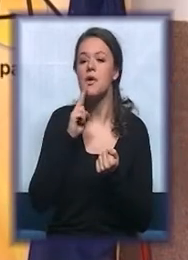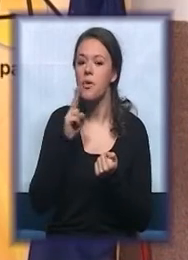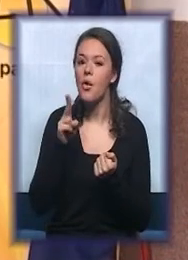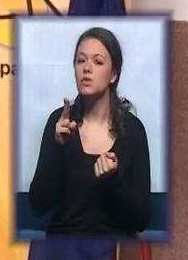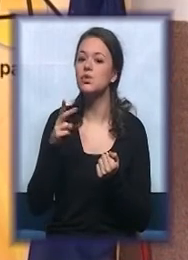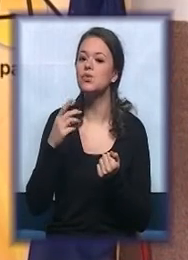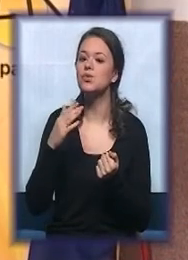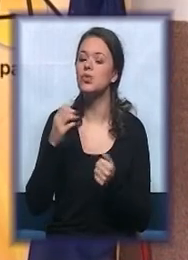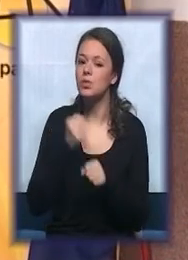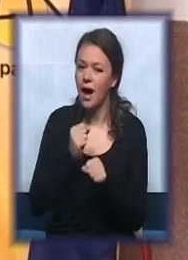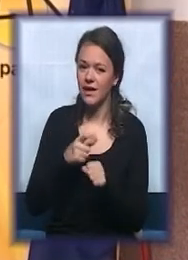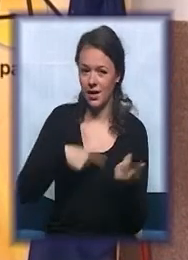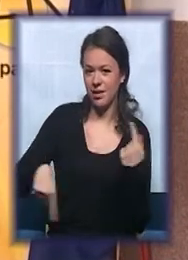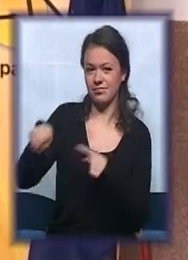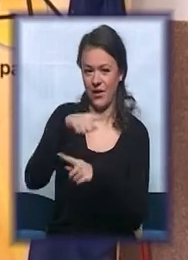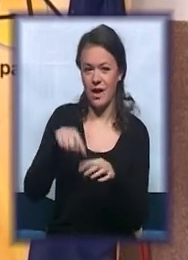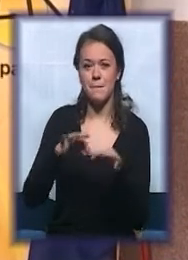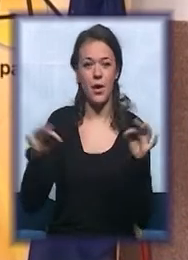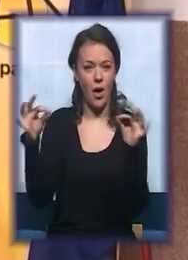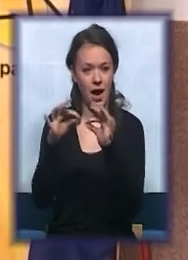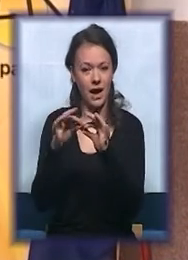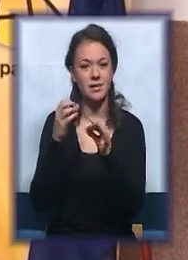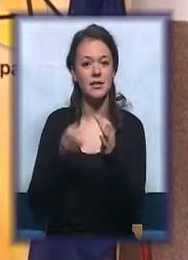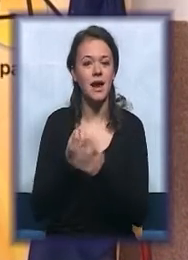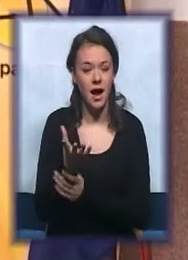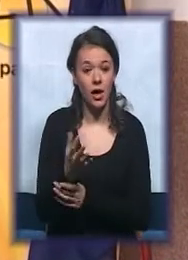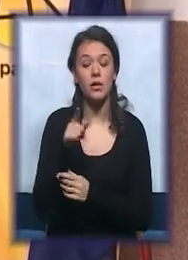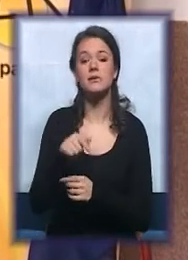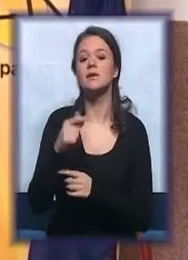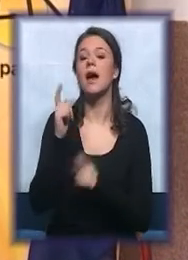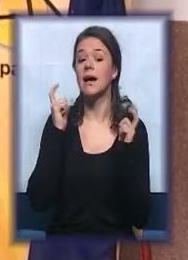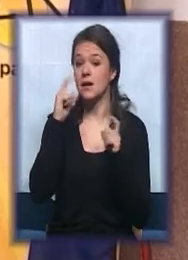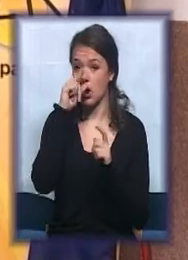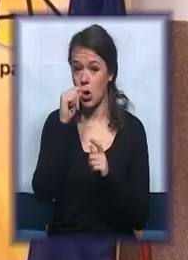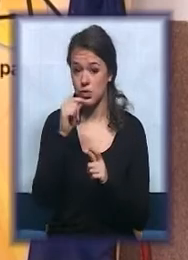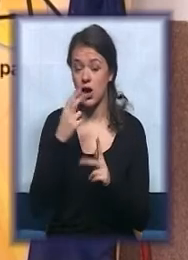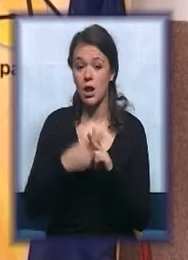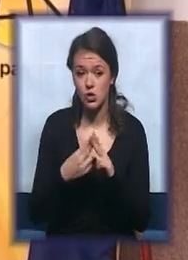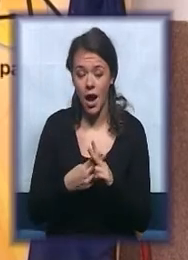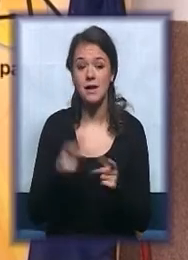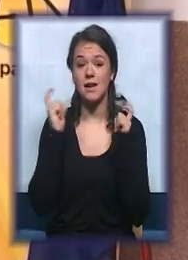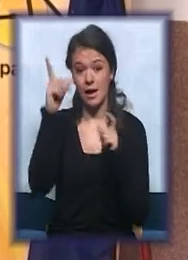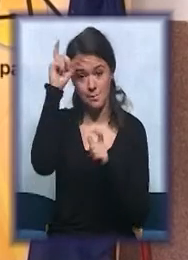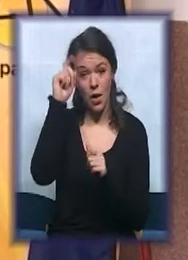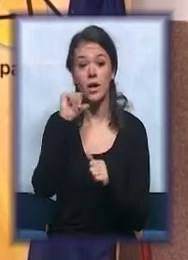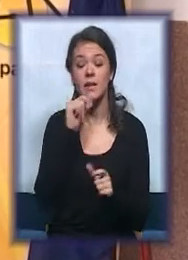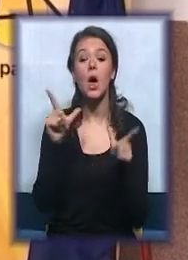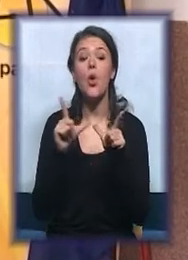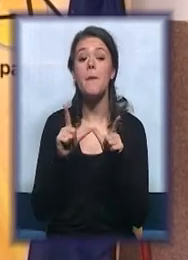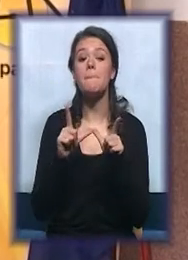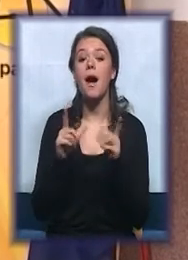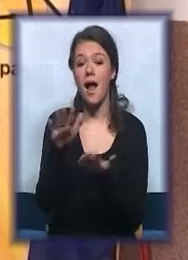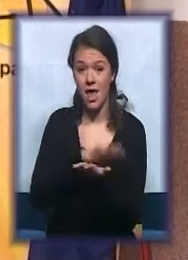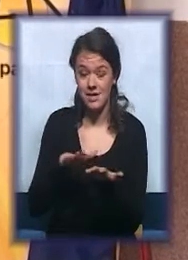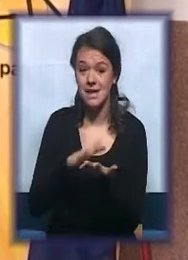realizuje. Dakle, gradska opština Čukarica, grad Beograd pa Junka kao naselje sada imaju jednu školu